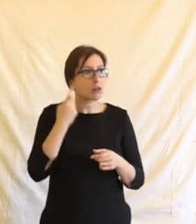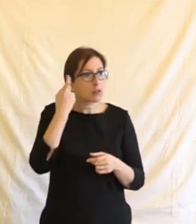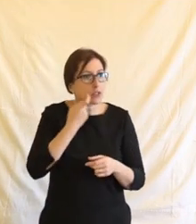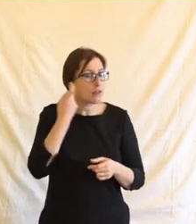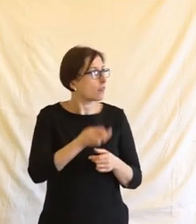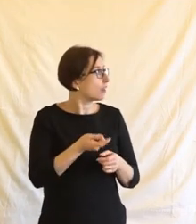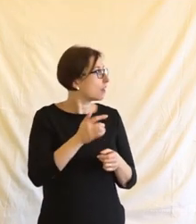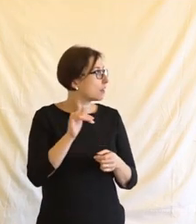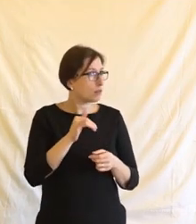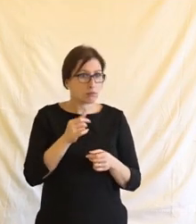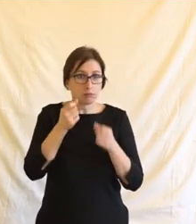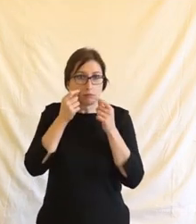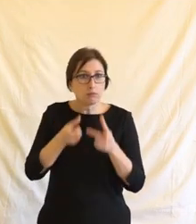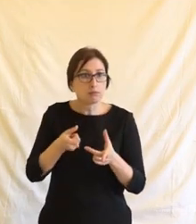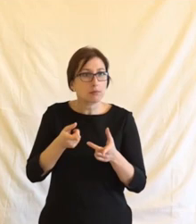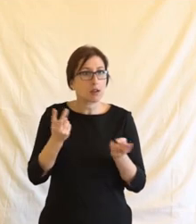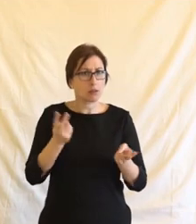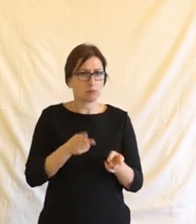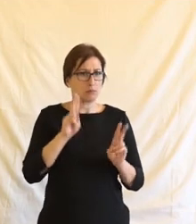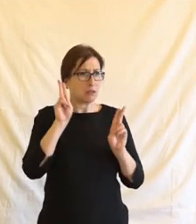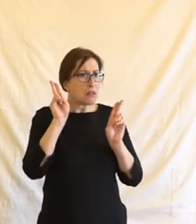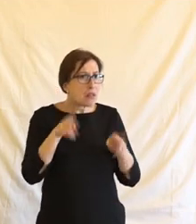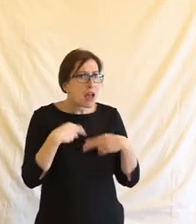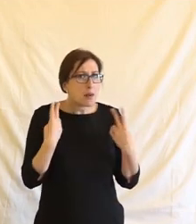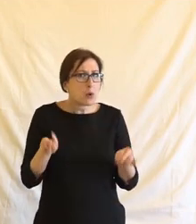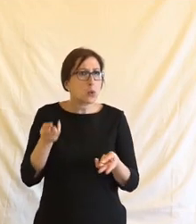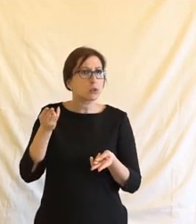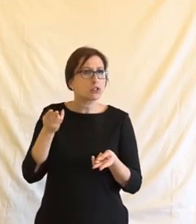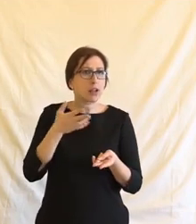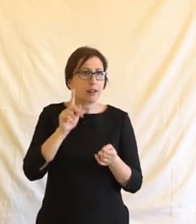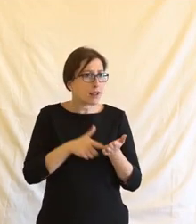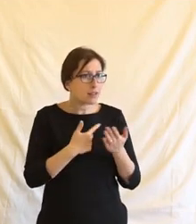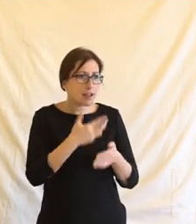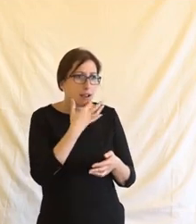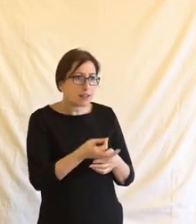a proč se nad tím někdo pozastavuje nebo to považuje za nemorální, neetické, nehezké.